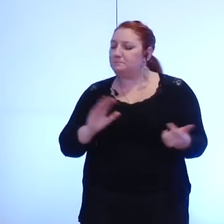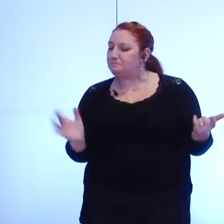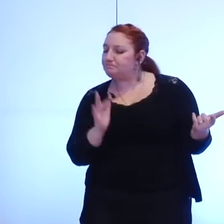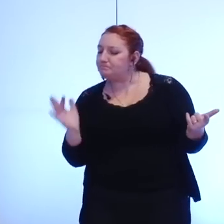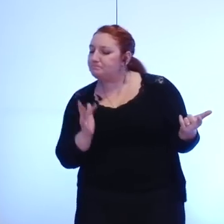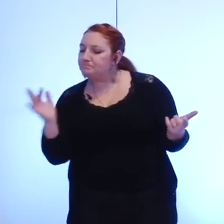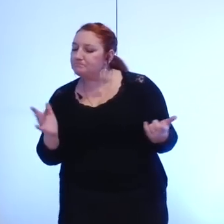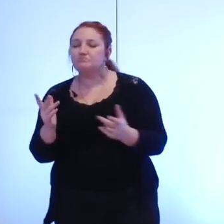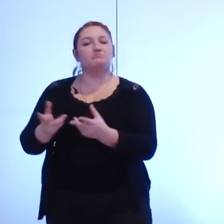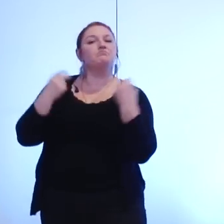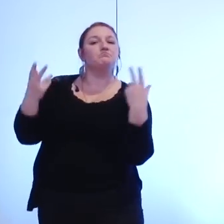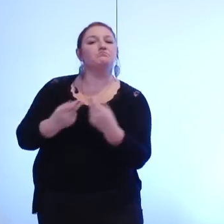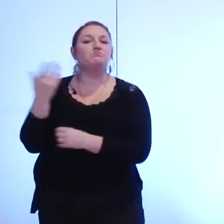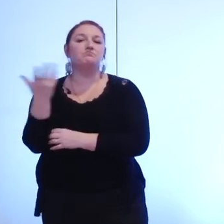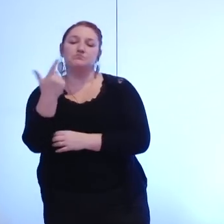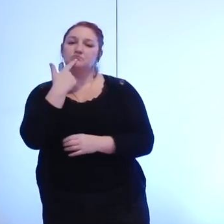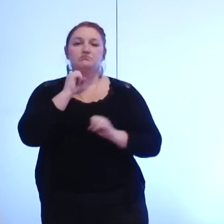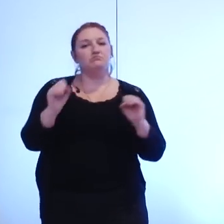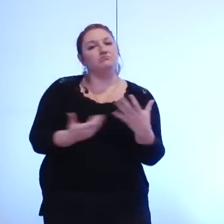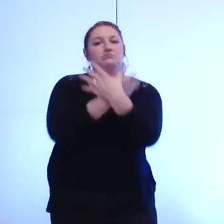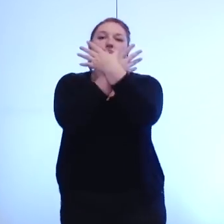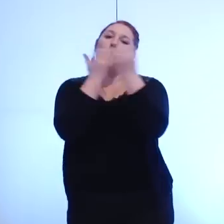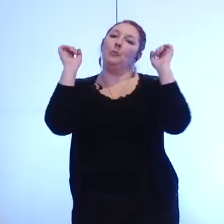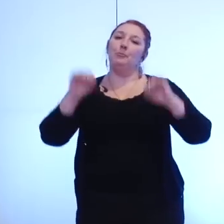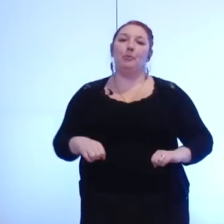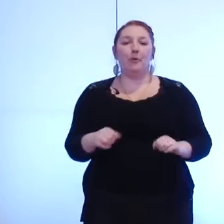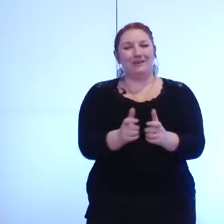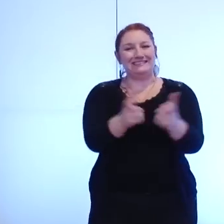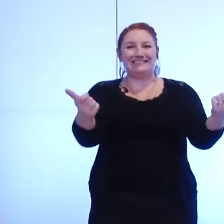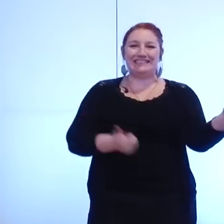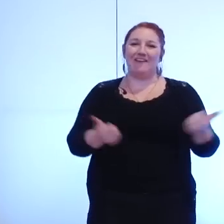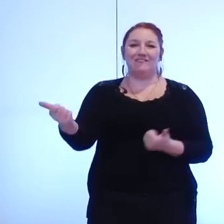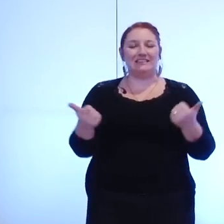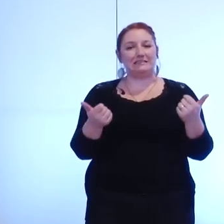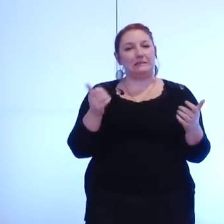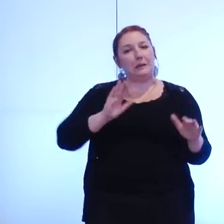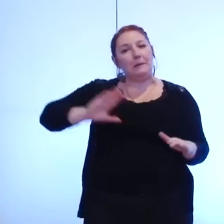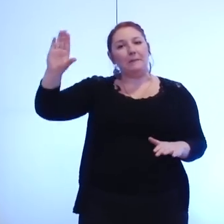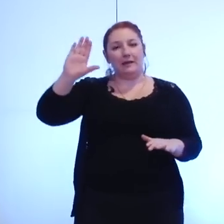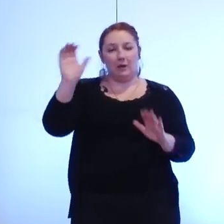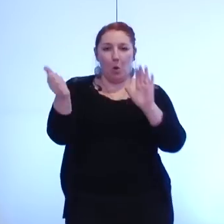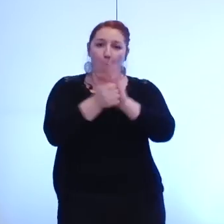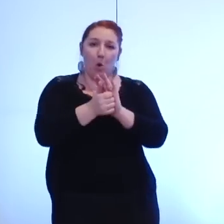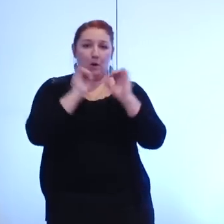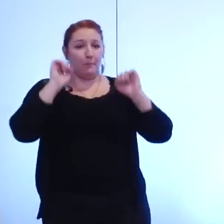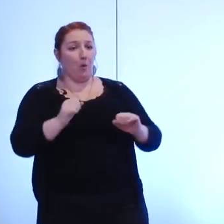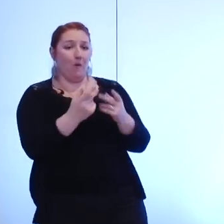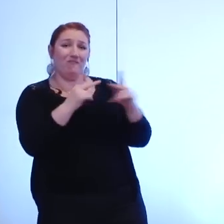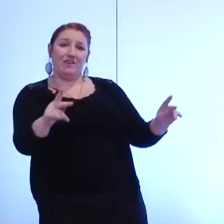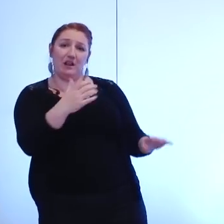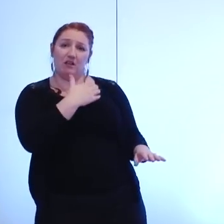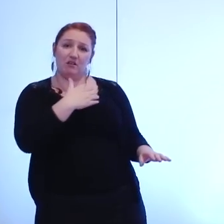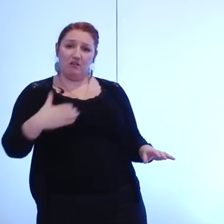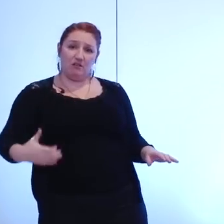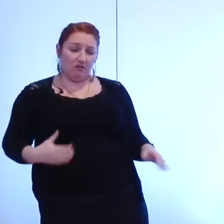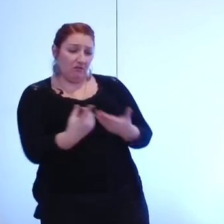vous explique que la métro peut confier la création ou la gestion de services relevant de ses attributions à commune membre et la ligne d'après on